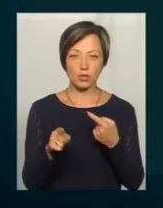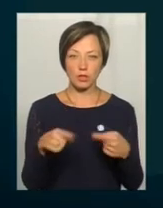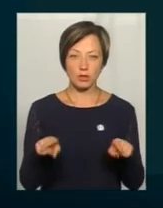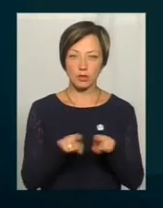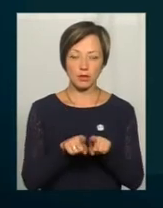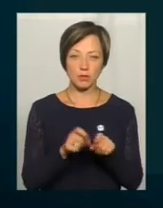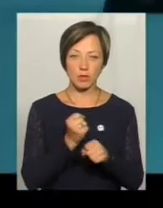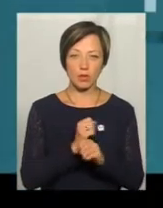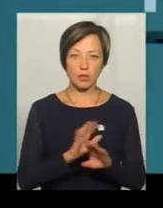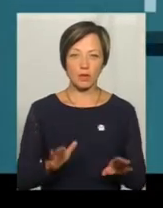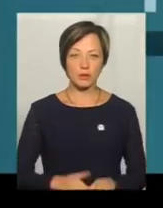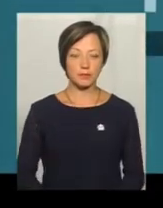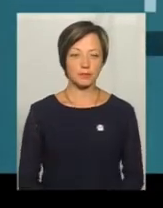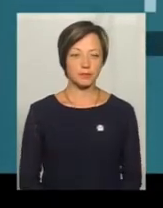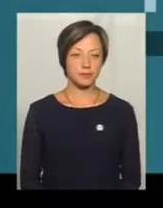таким людям не роблять.